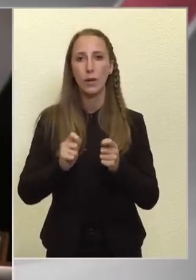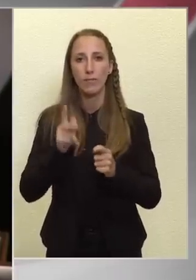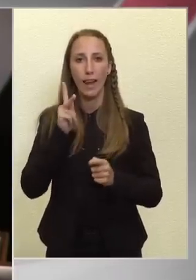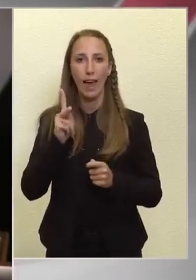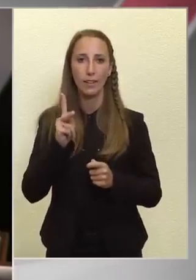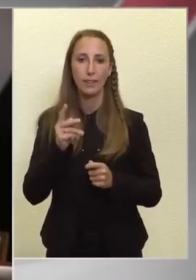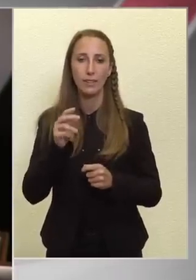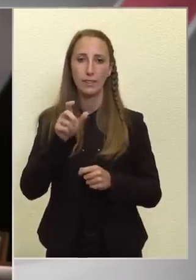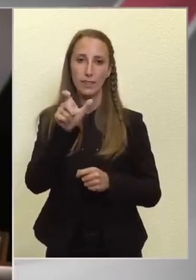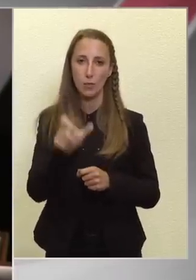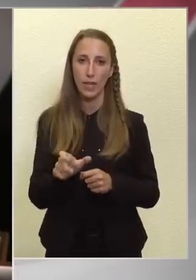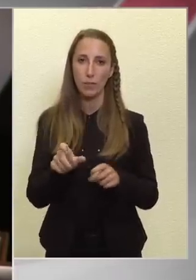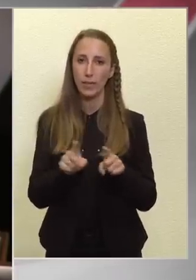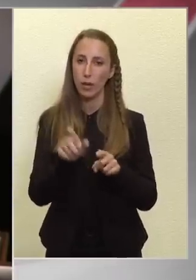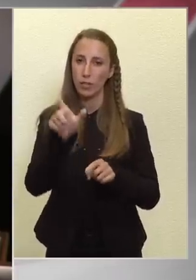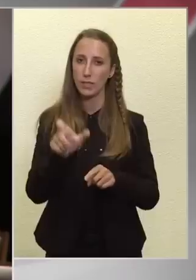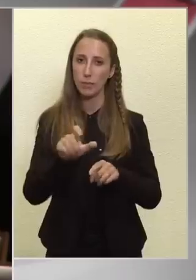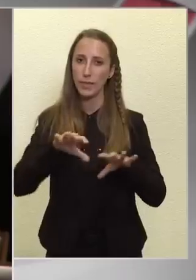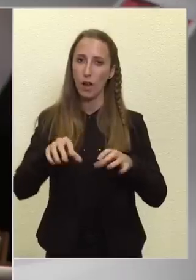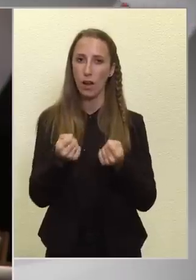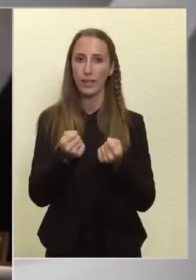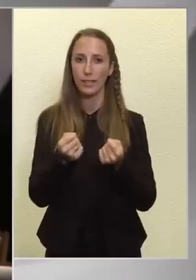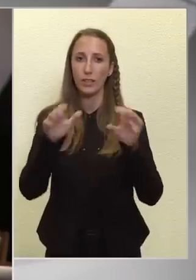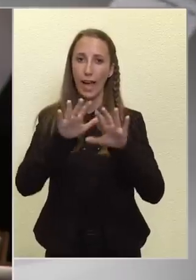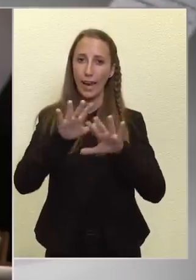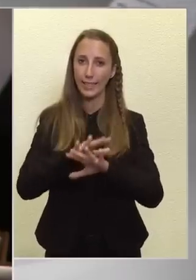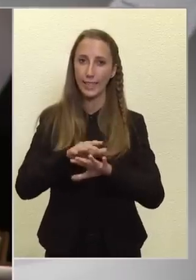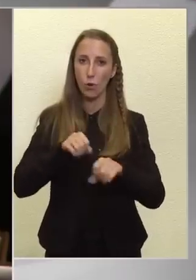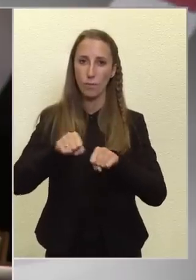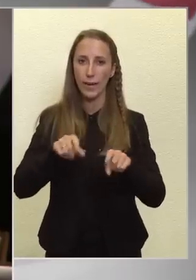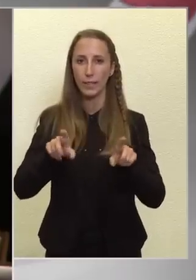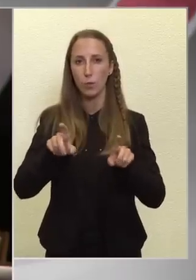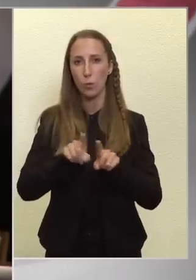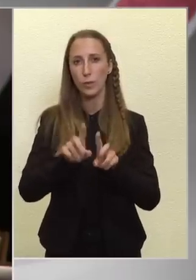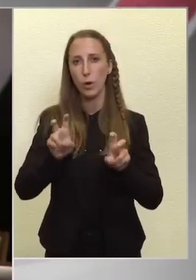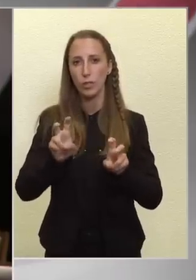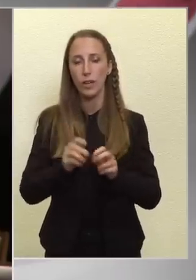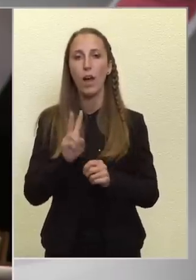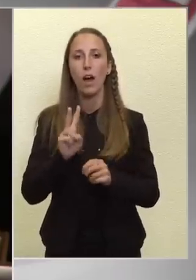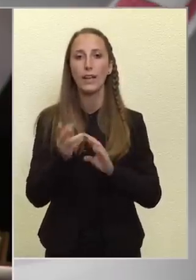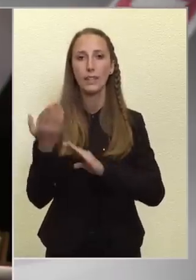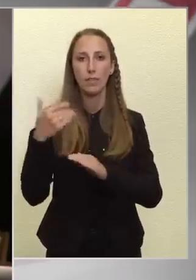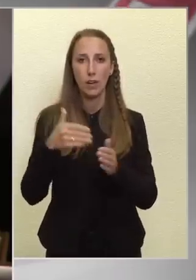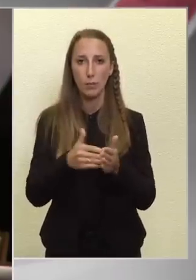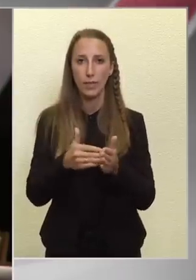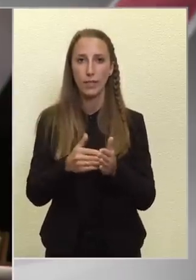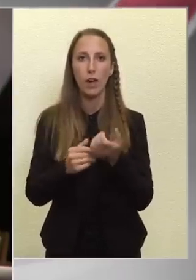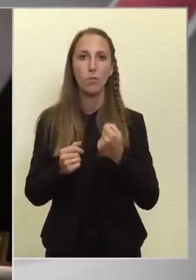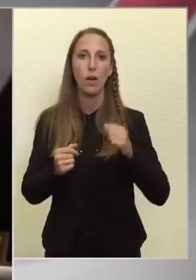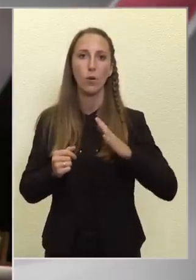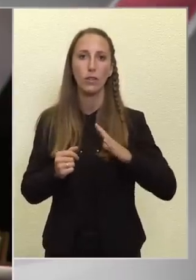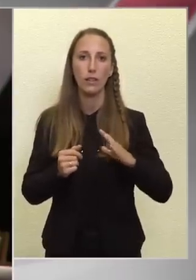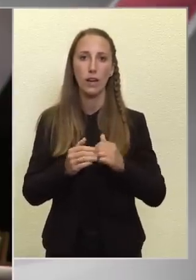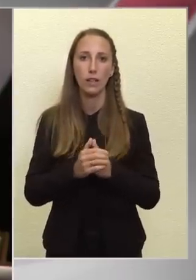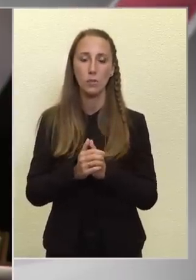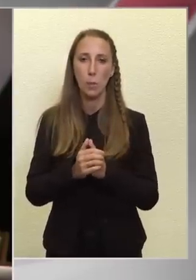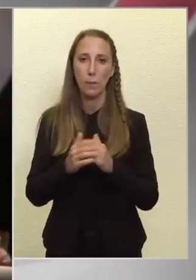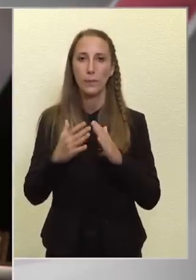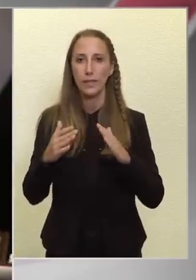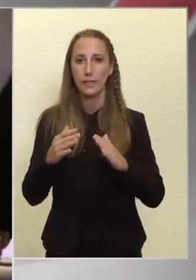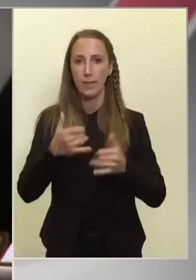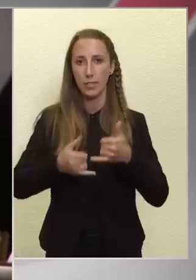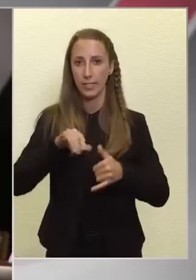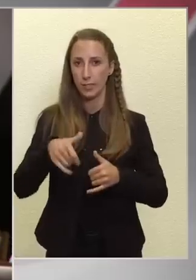olyan személy alakíthat árnyék kormányt, úgymond, akit tavaly még a baloldal házi vajásnyén is